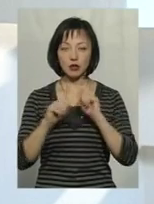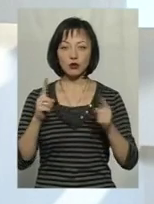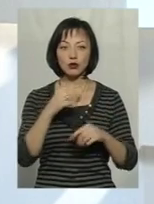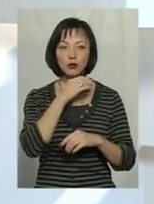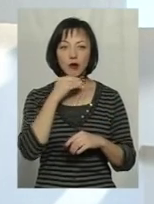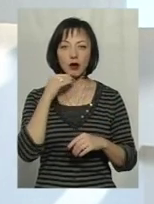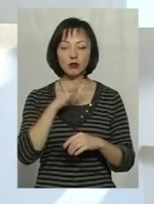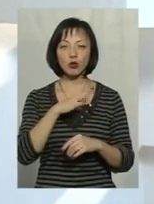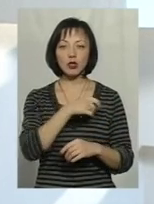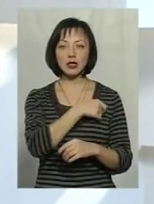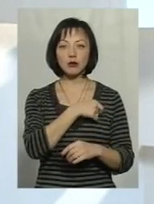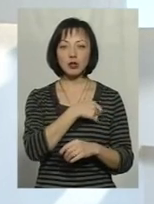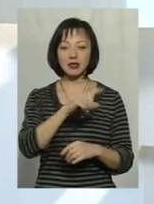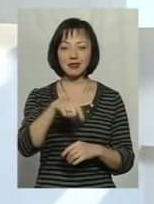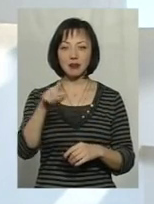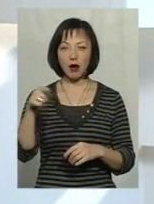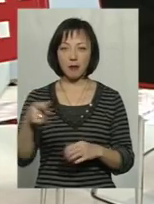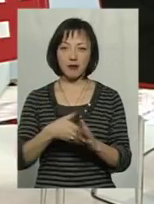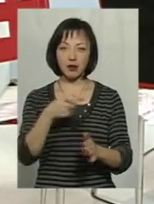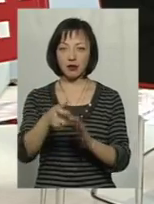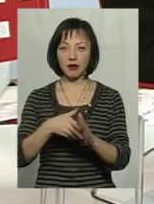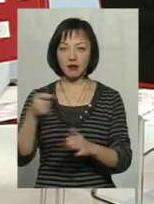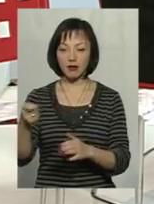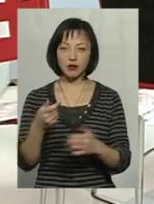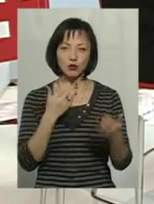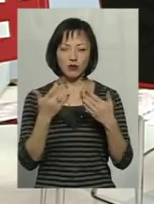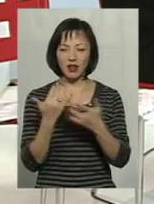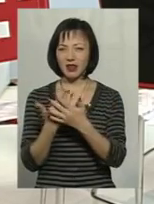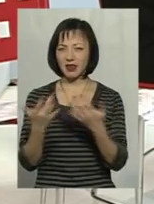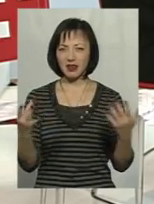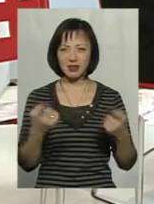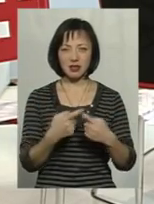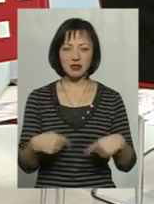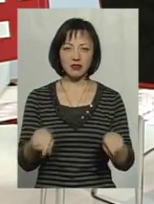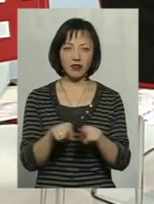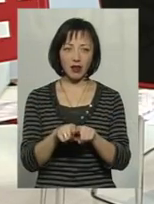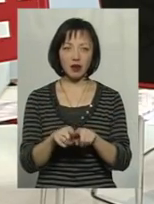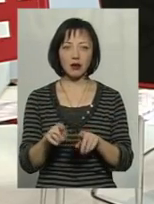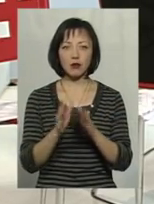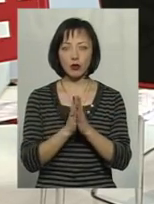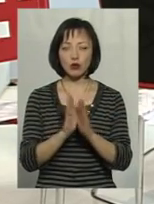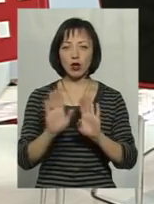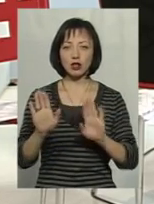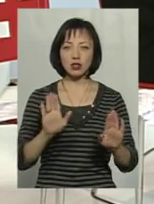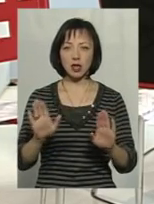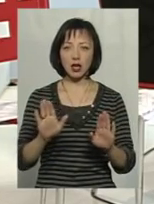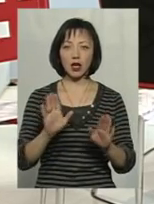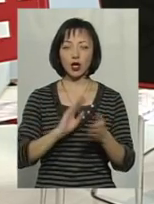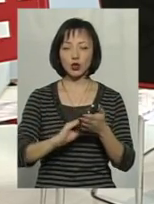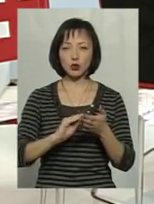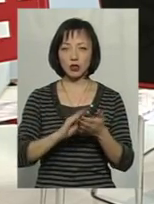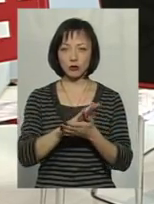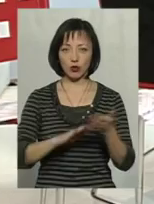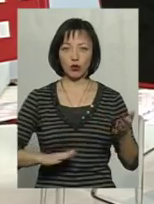Дуже багато було депутатських запитів. Стосувалися вони абсолютно різних сфер. Прошу режисера сюжет і далі